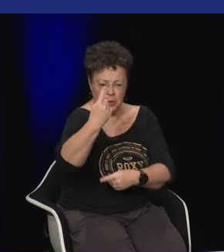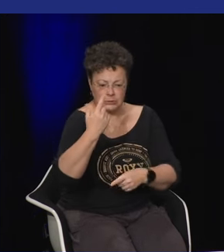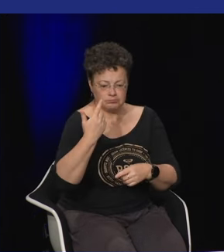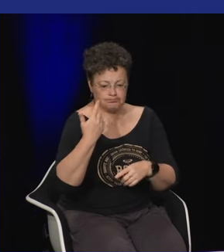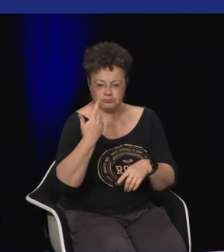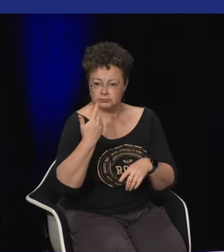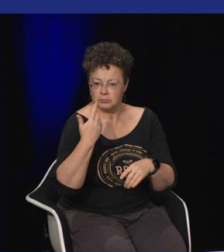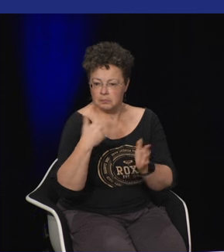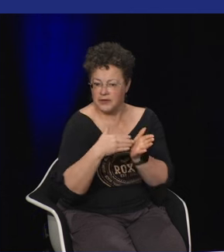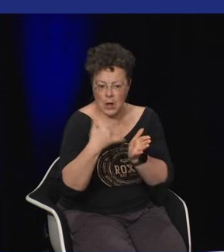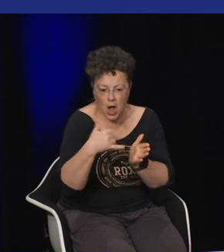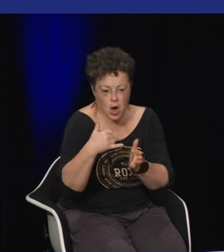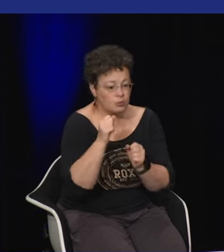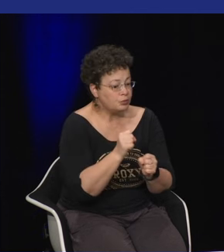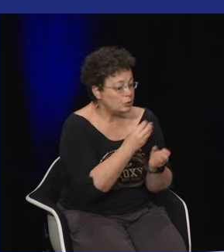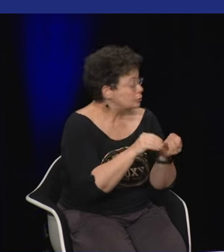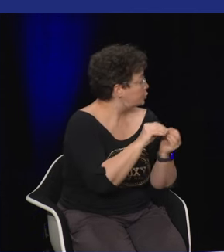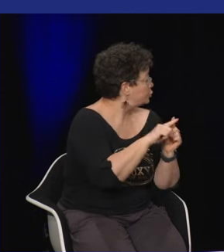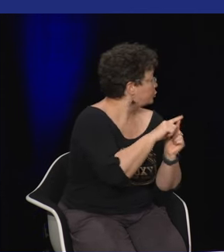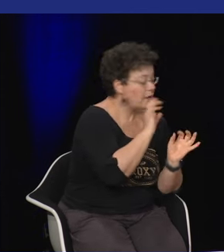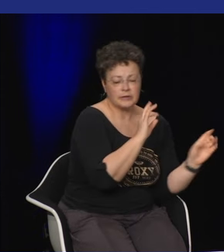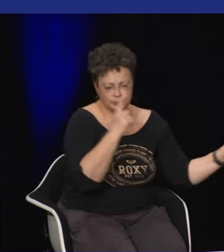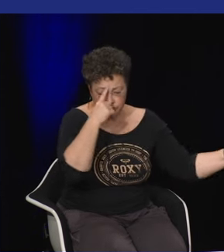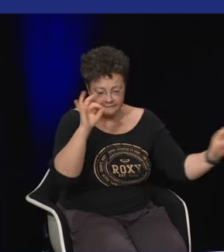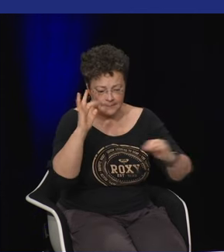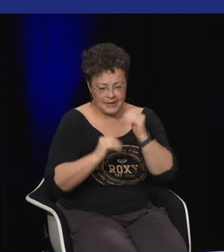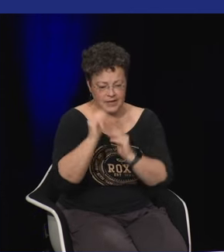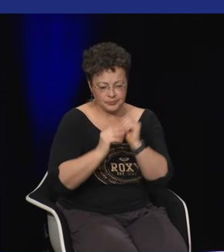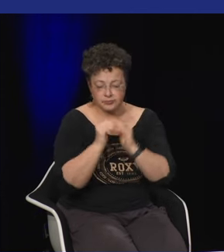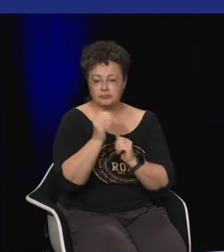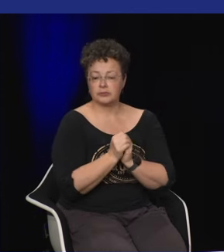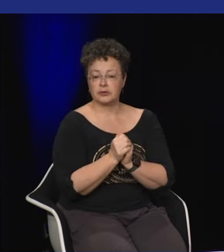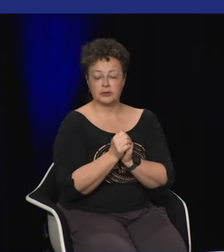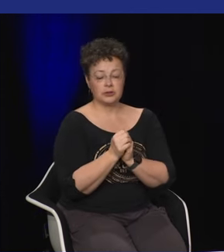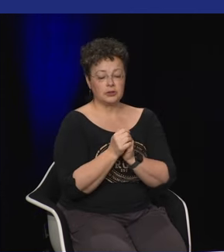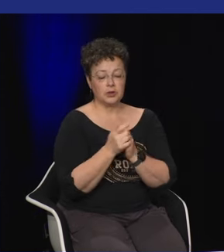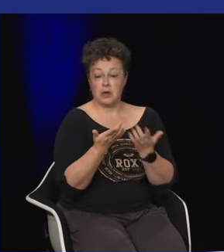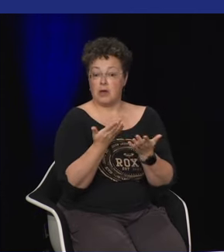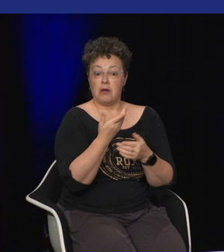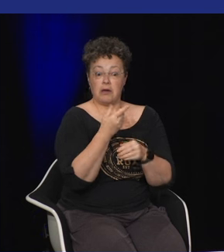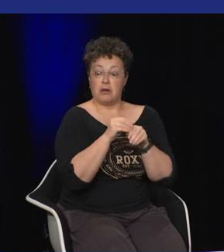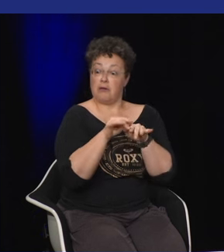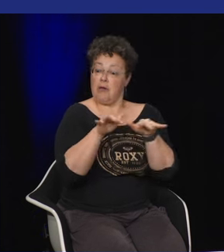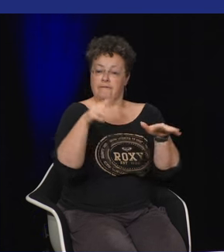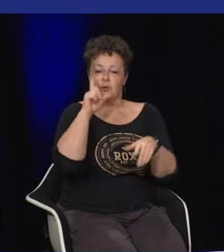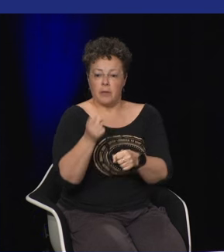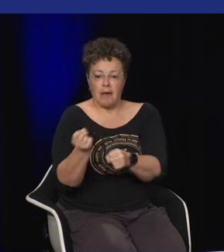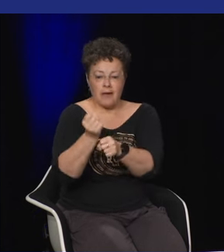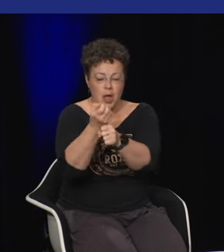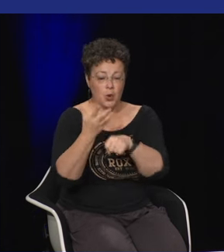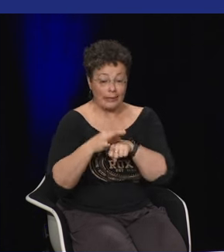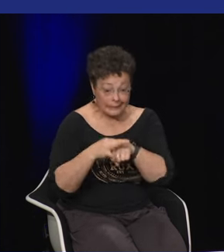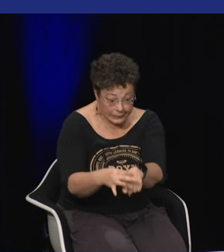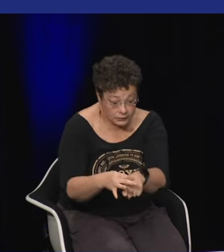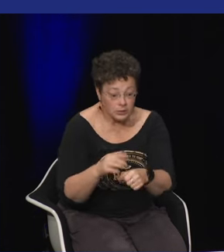2005 qui a permis un essor important mais qui n'est pas quand même qui n'est pas suffisant donc